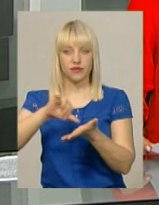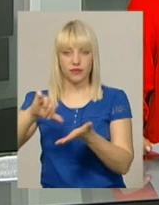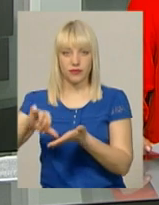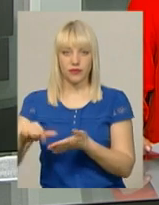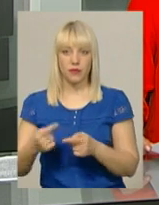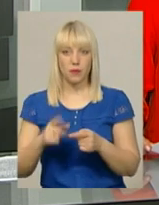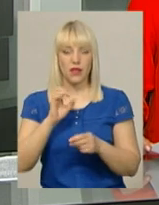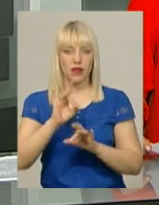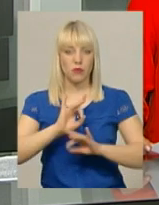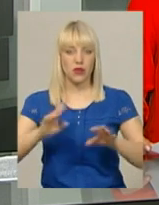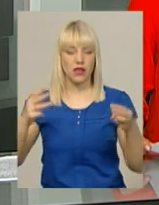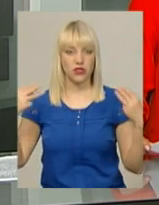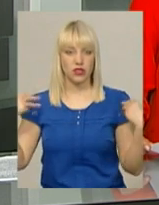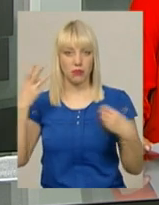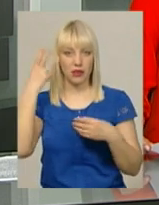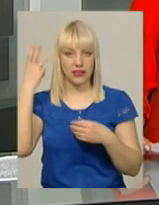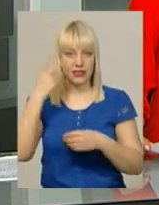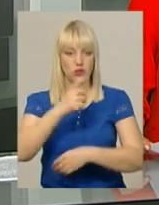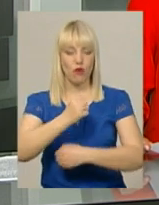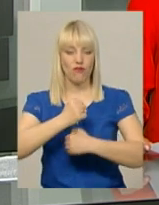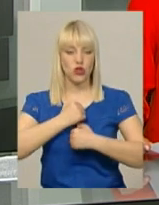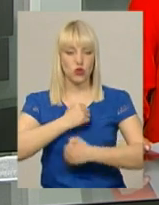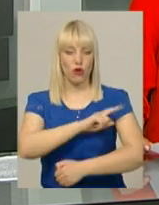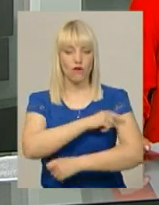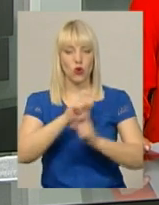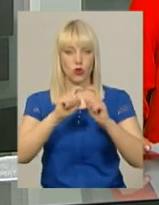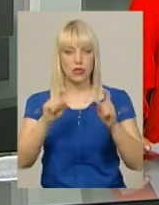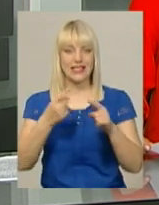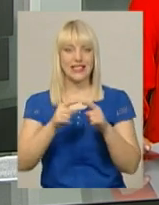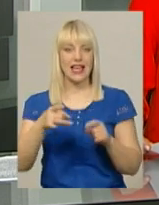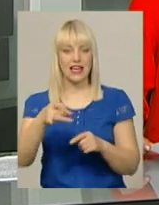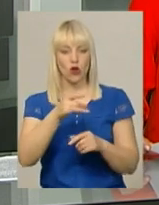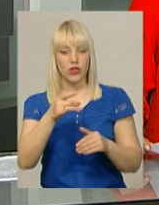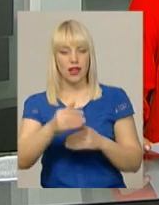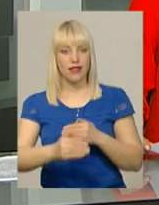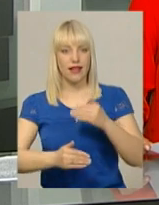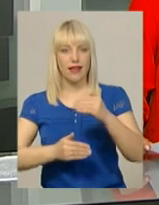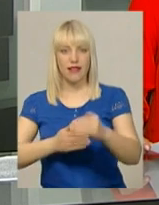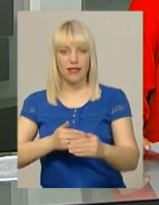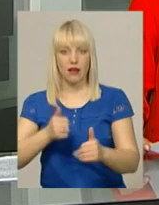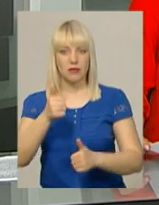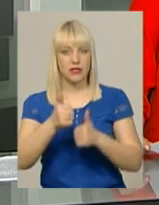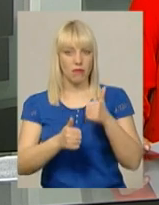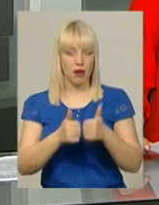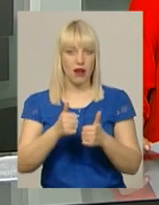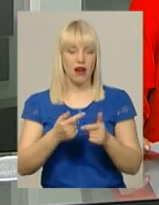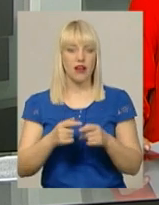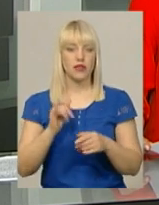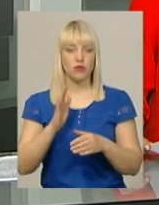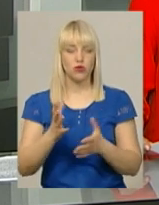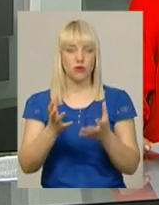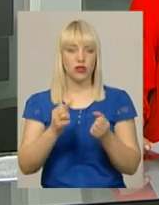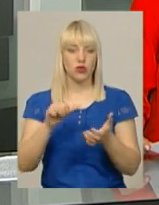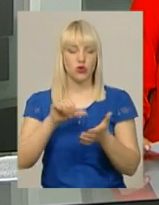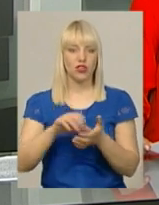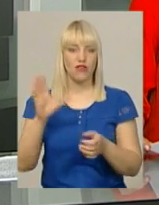Хмельницького військового госпіталю Сергій Мельник, це регіональний етап змагань. Їхня переможниця візьме участь у всермійському конкурсі, який